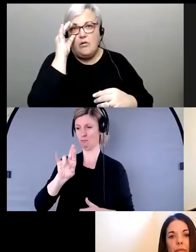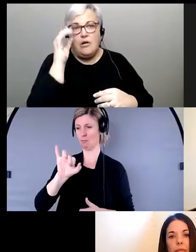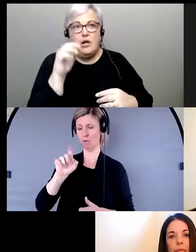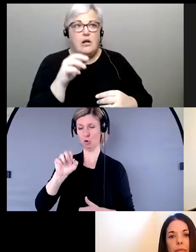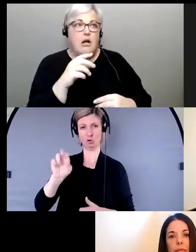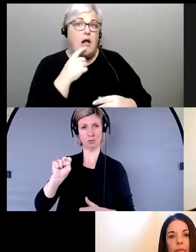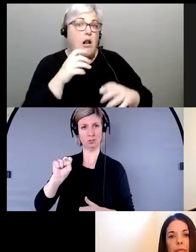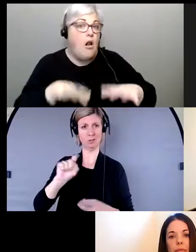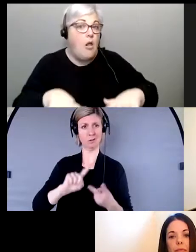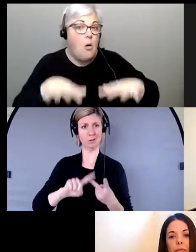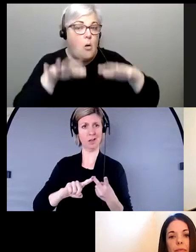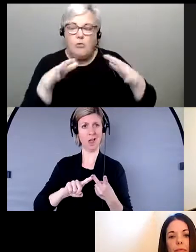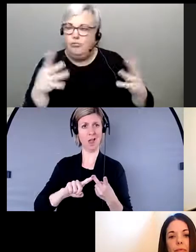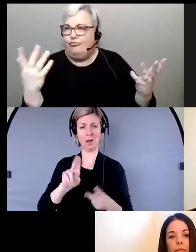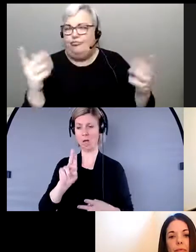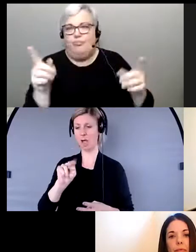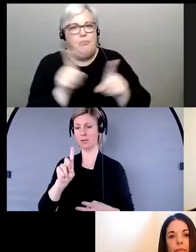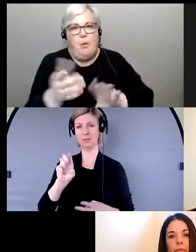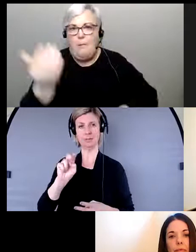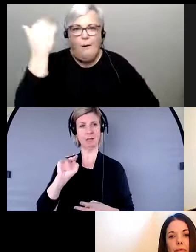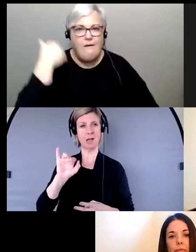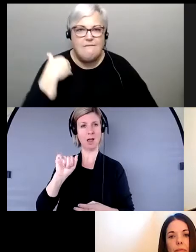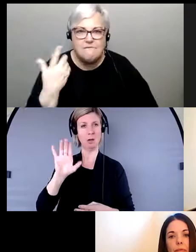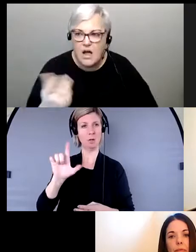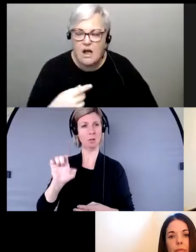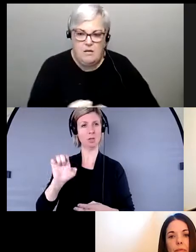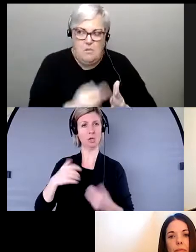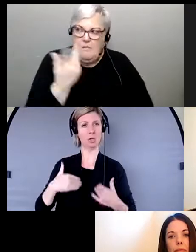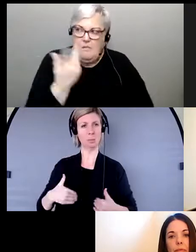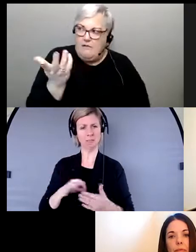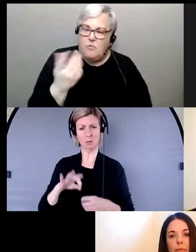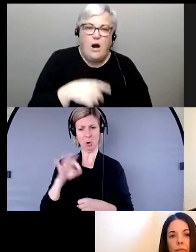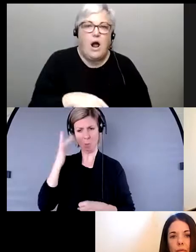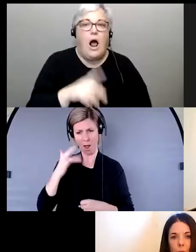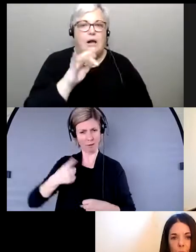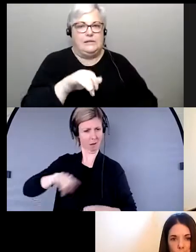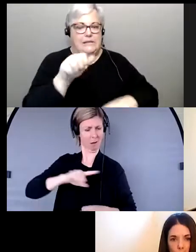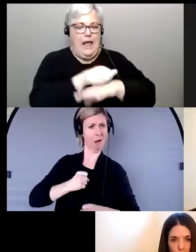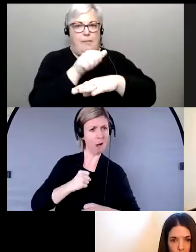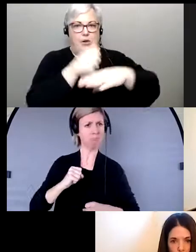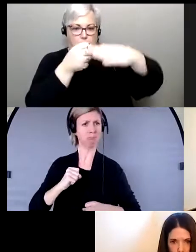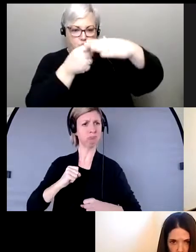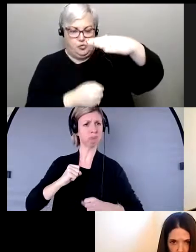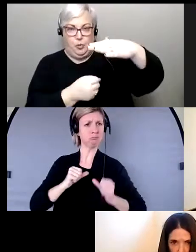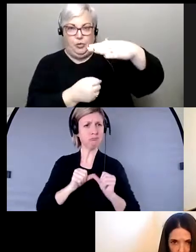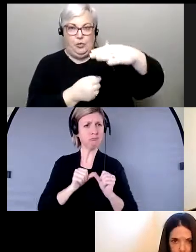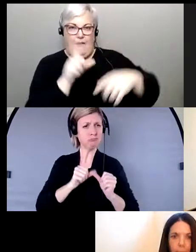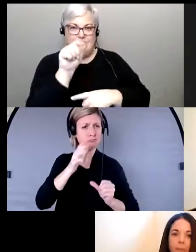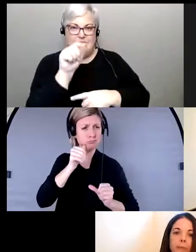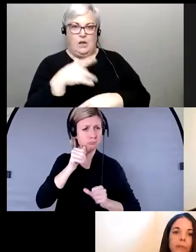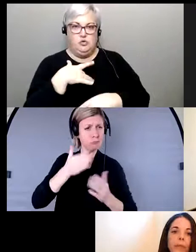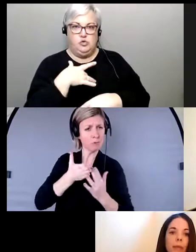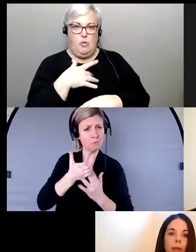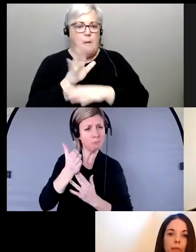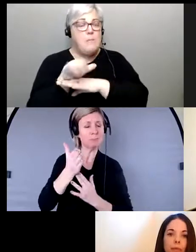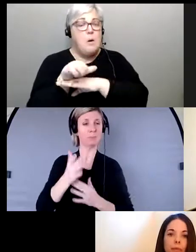inondation sans précédent. L'inondation a commencé dans le sud de l'Alberta le 20 juin, a causé la